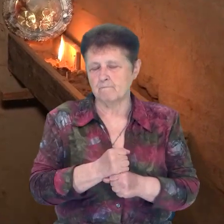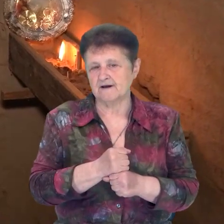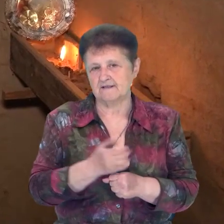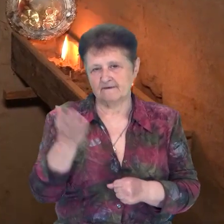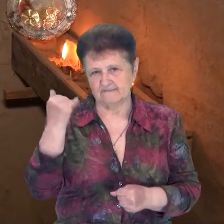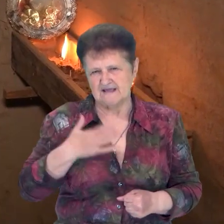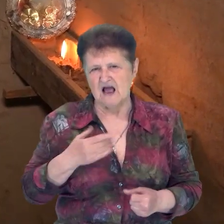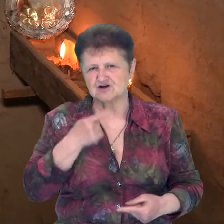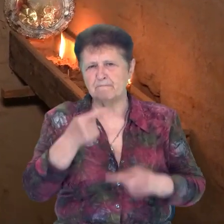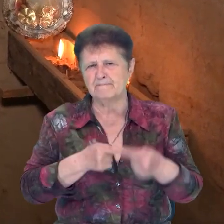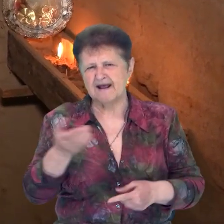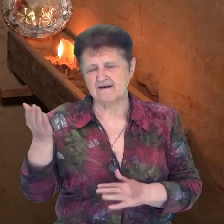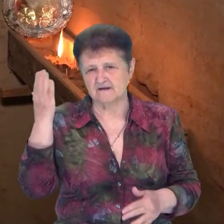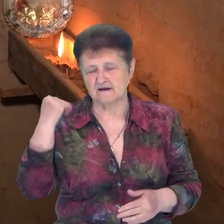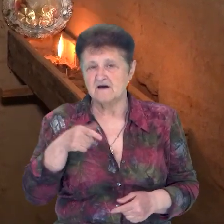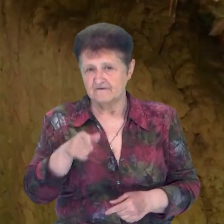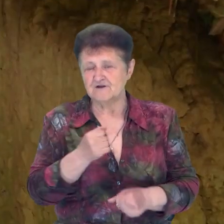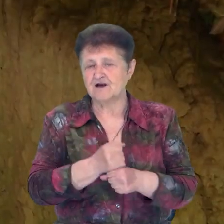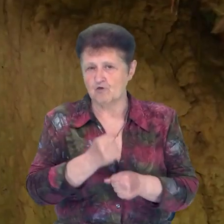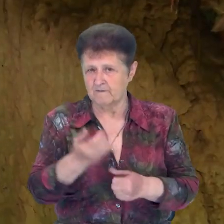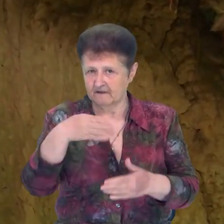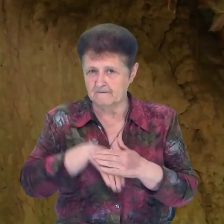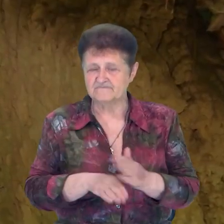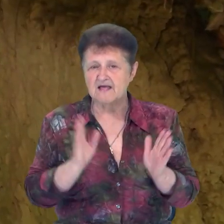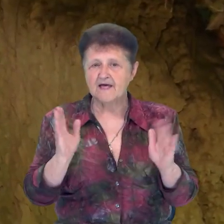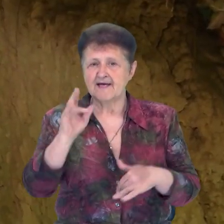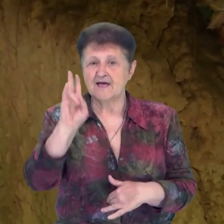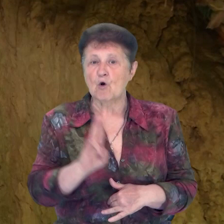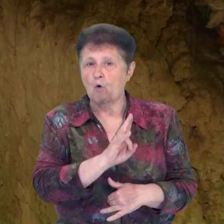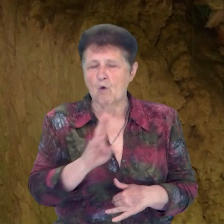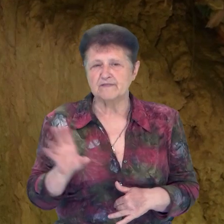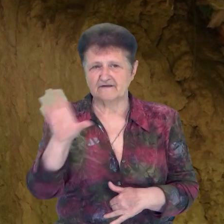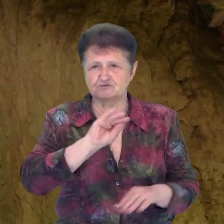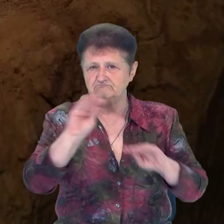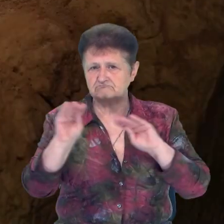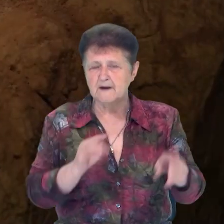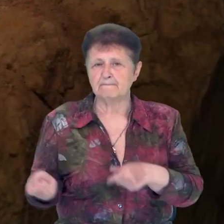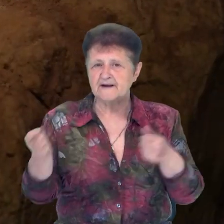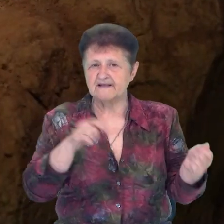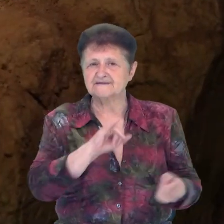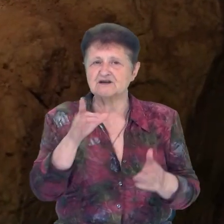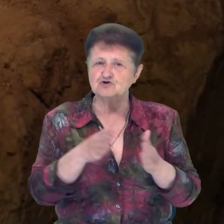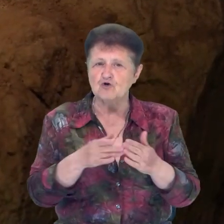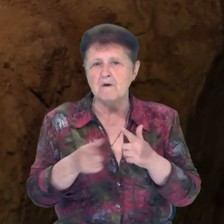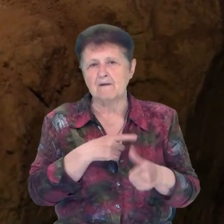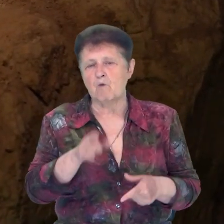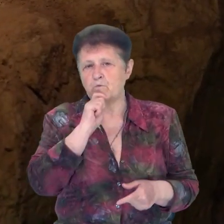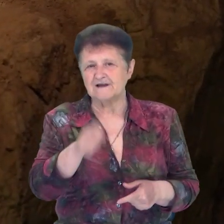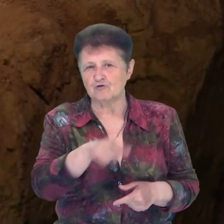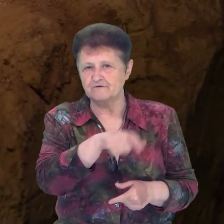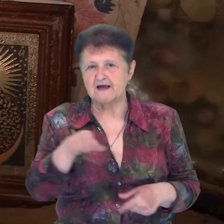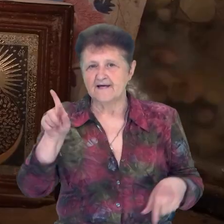копали в глині, як печеру». Ікони і все церковне начиння принесені ним з дому або подаровані людьми.